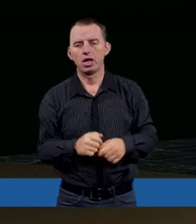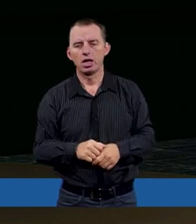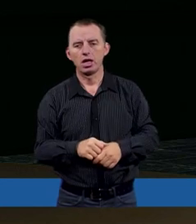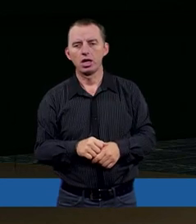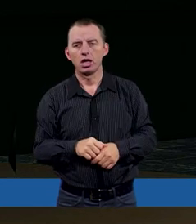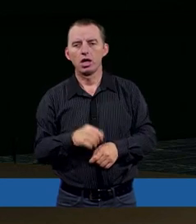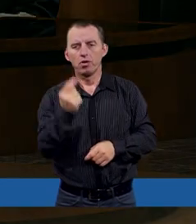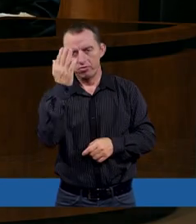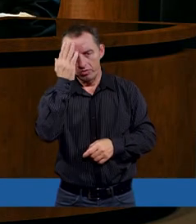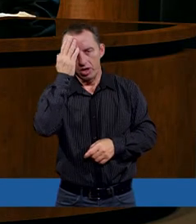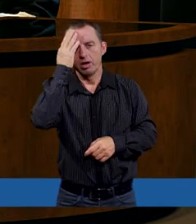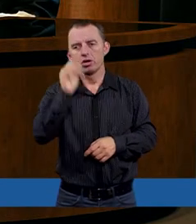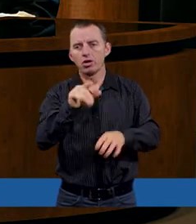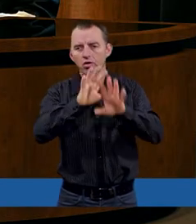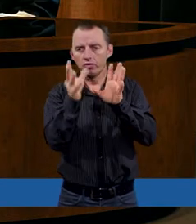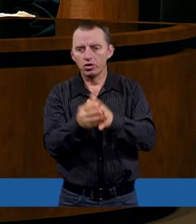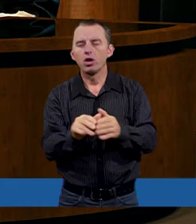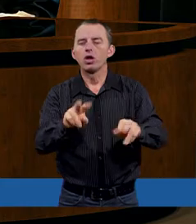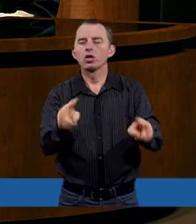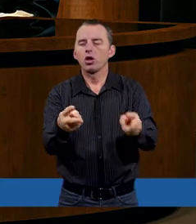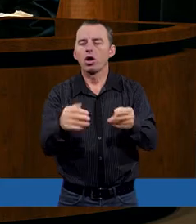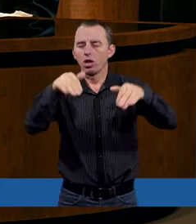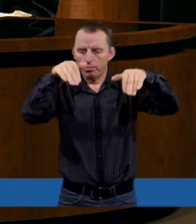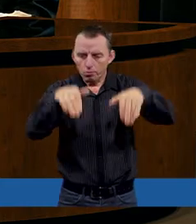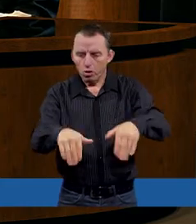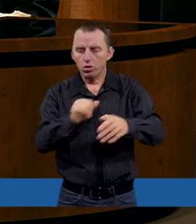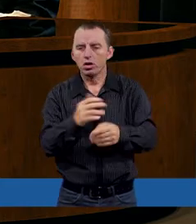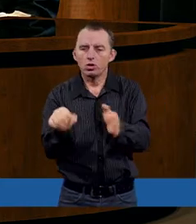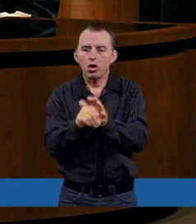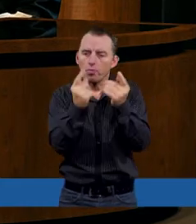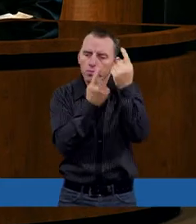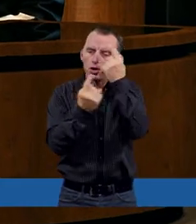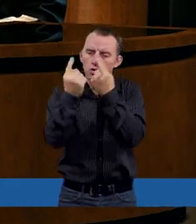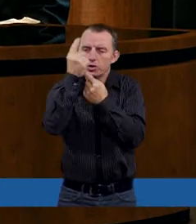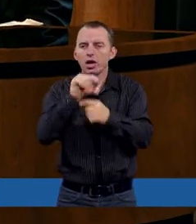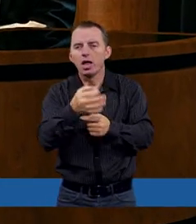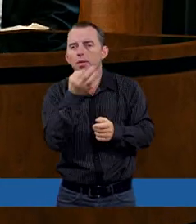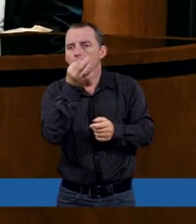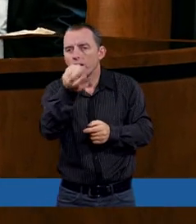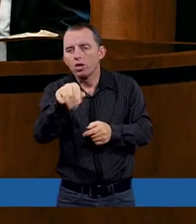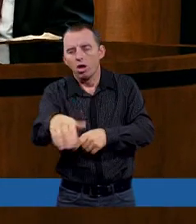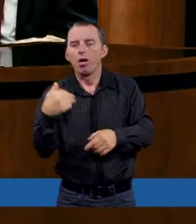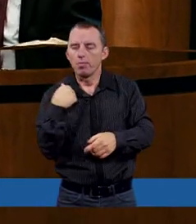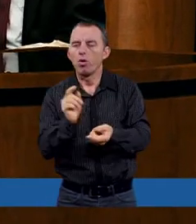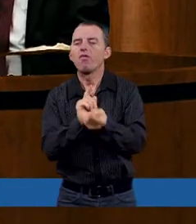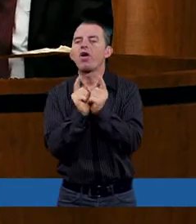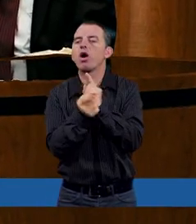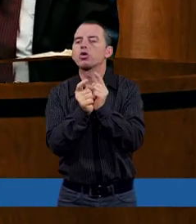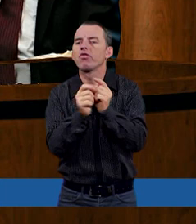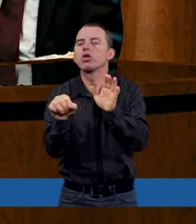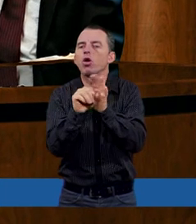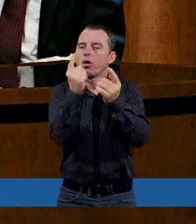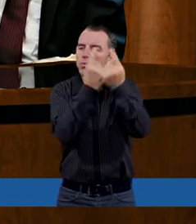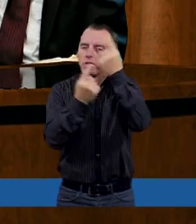Dojdziemy chyba jeszcze do tego dzisiaj. Skąd mogło się wziąć mniemanie tych ludzi? I odpowiemy sobie na pytanie, czy to było fałszywe mniemanie o Bogu,